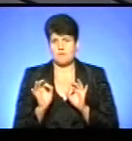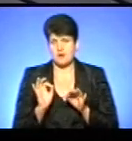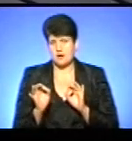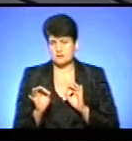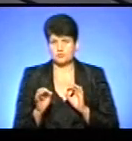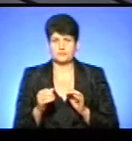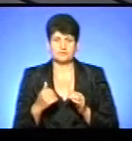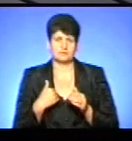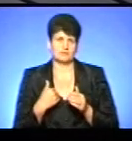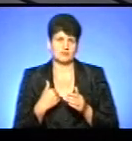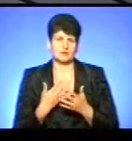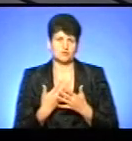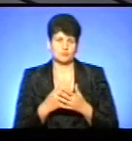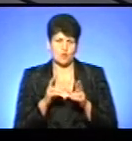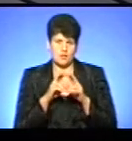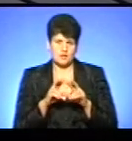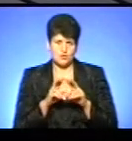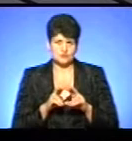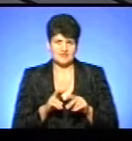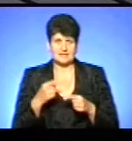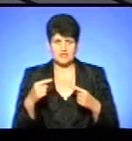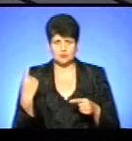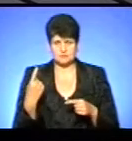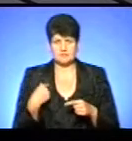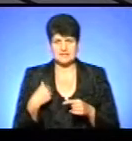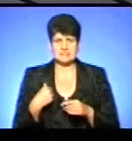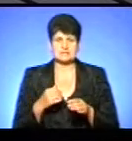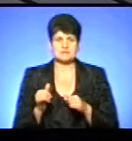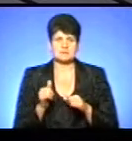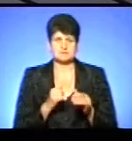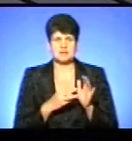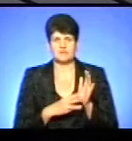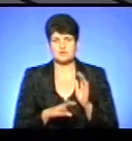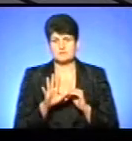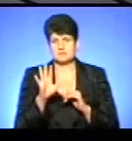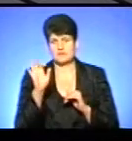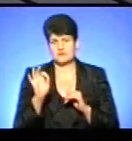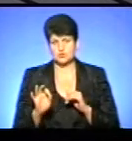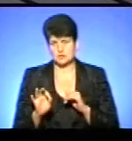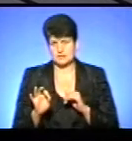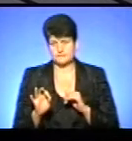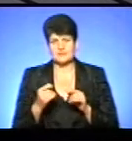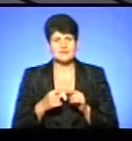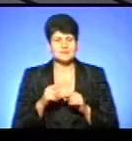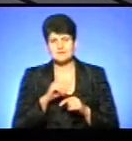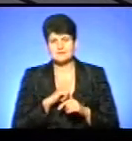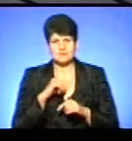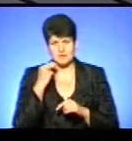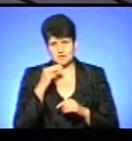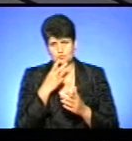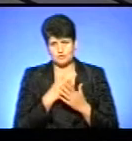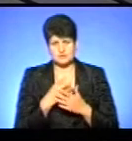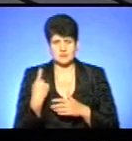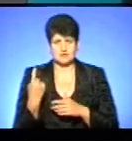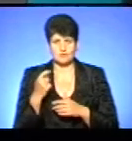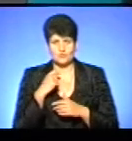якщо в аналізі аналізувати інші областя, то ми забезпечені майже на 85%. Це найкращий показник в Україні. 15